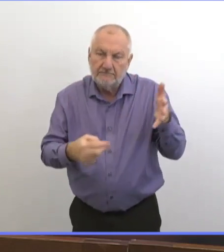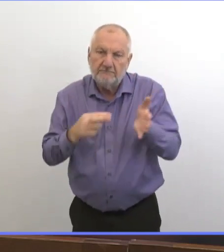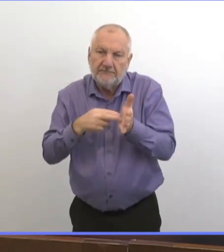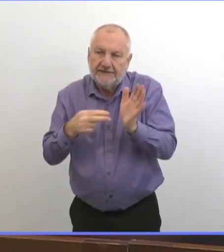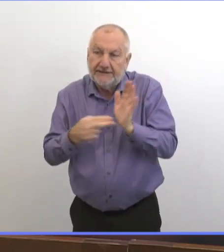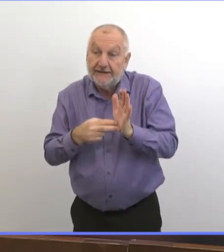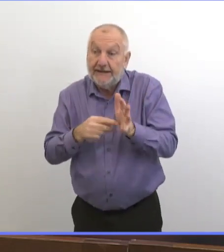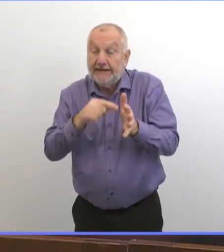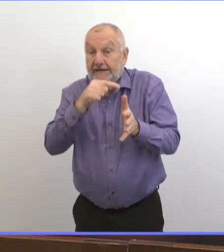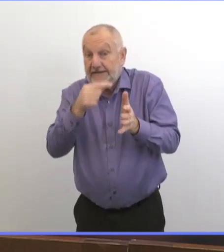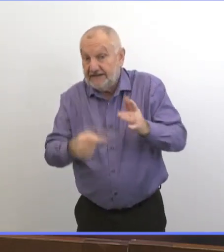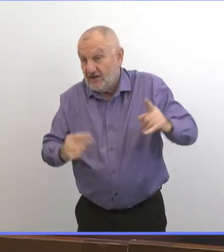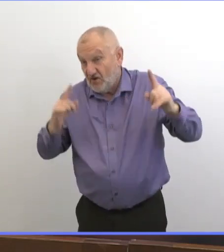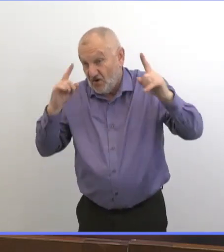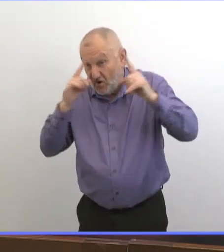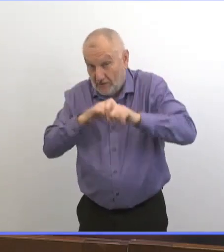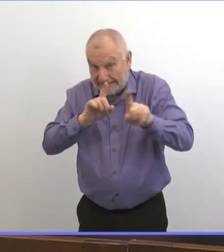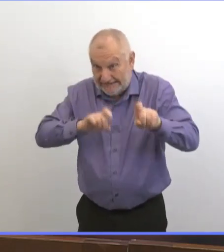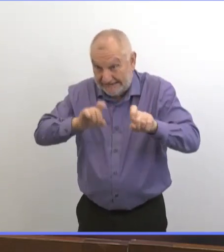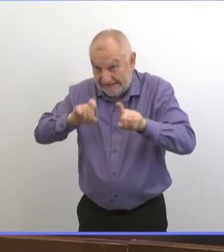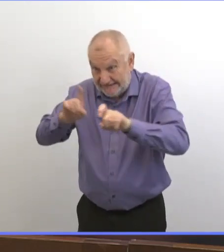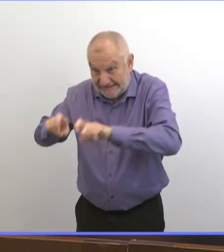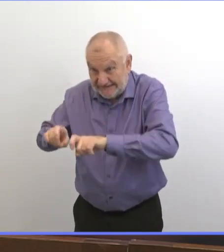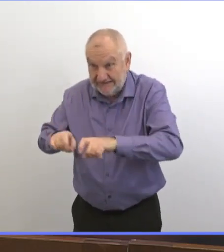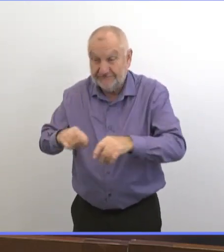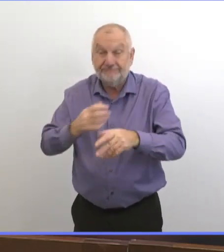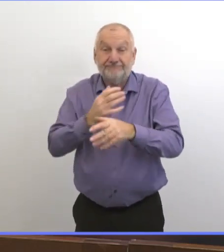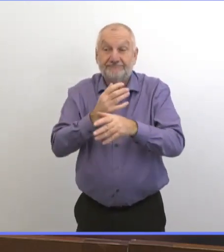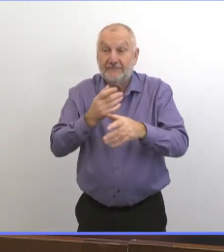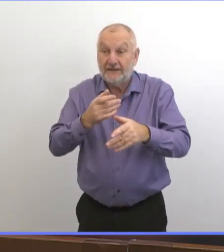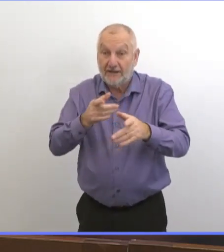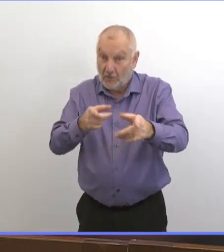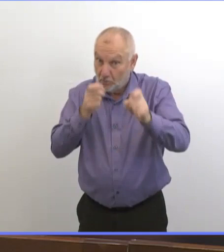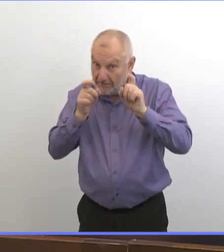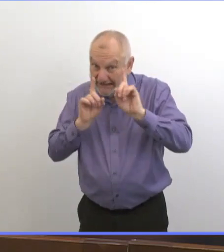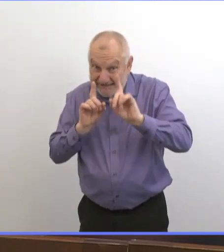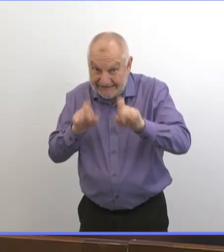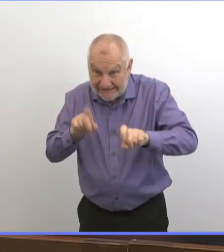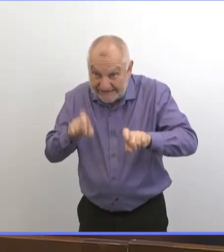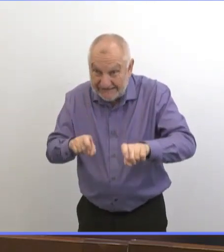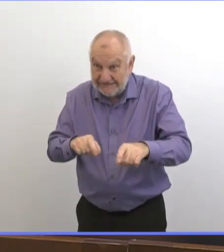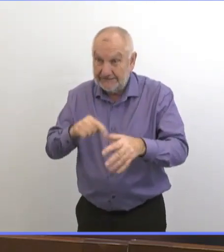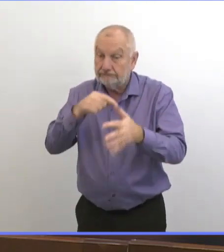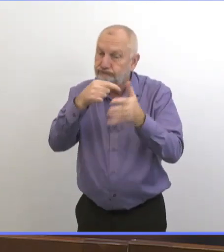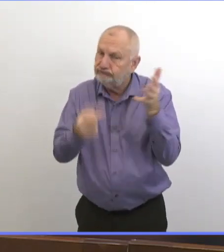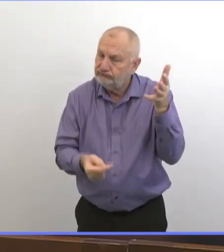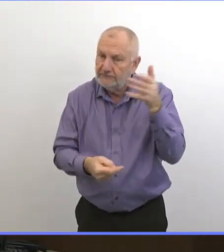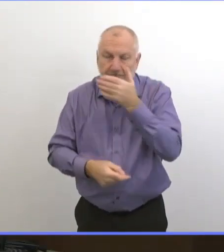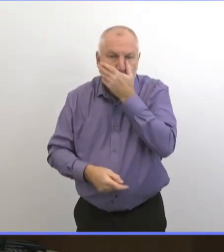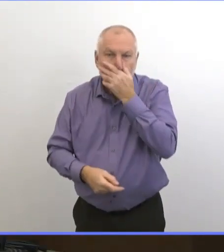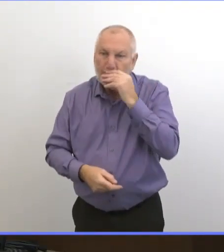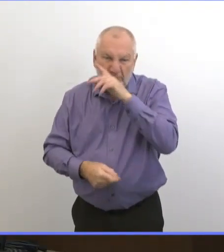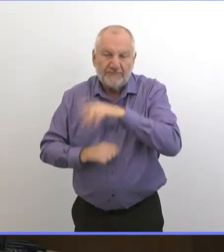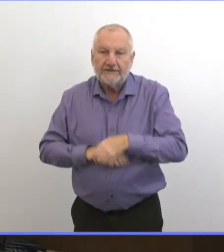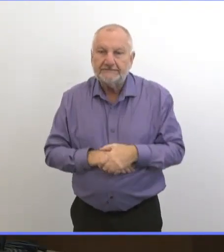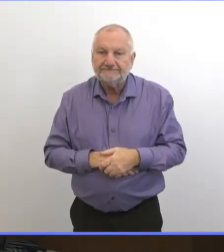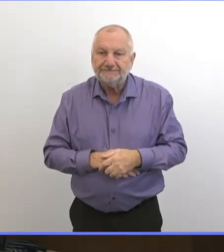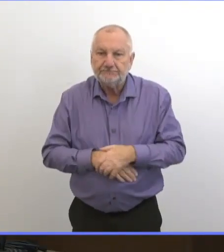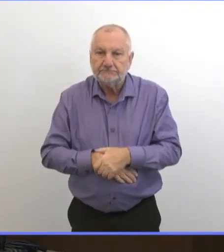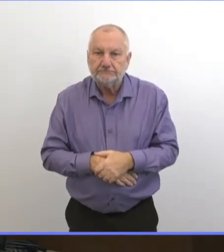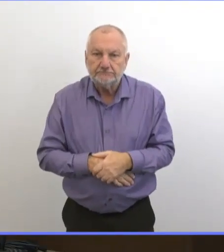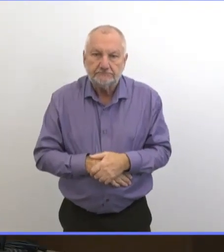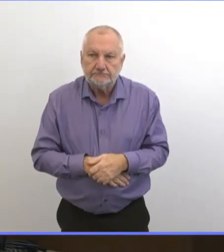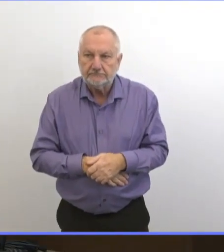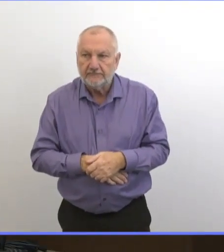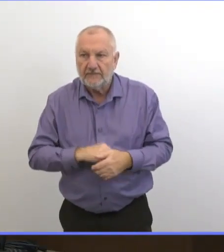temps. Le dépistage, l'accès au dépistage rapide. Ça,'est une partie de la chose. De